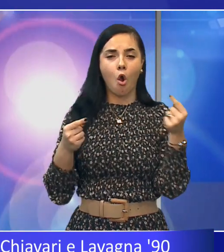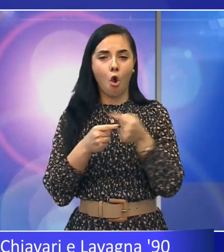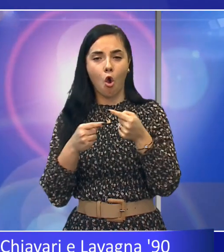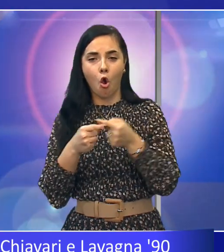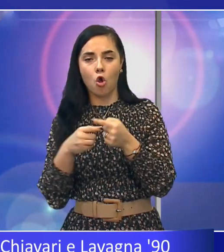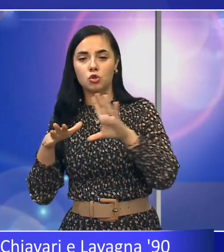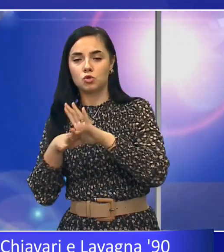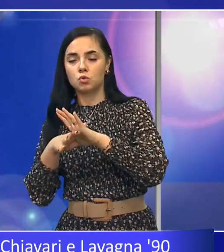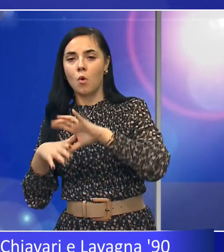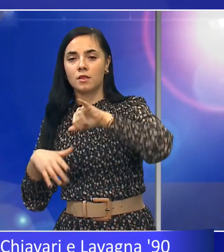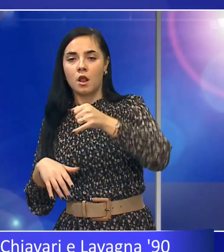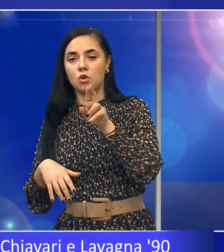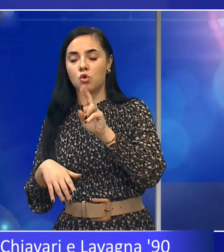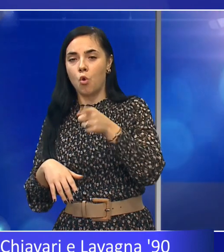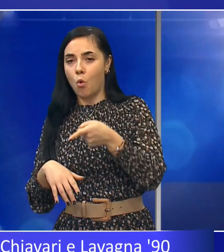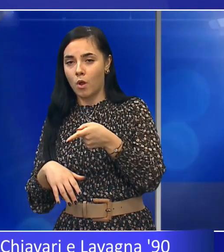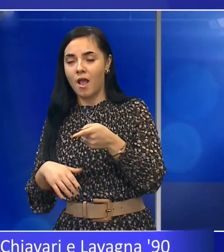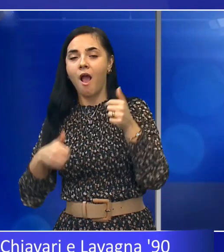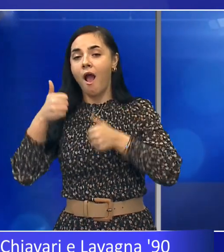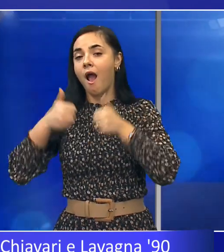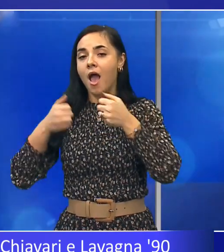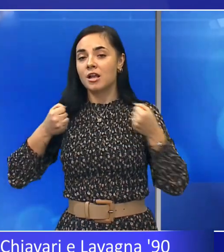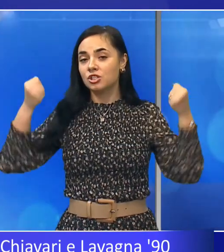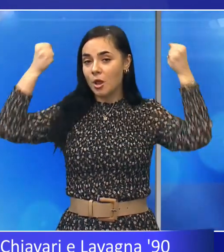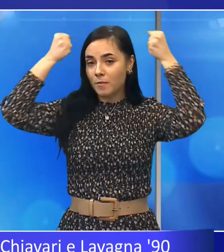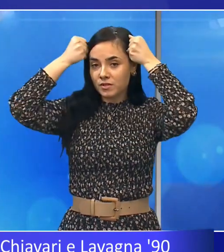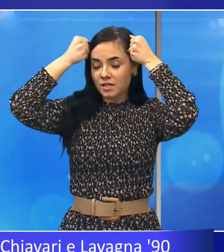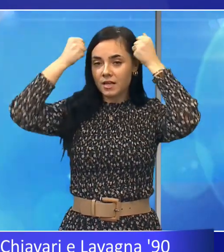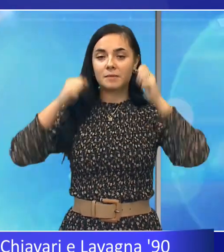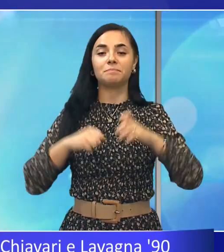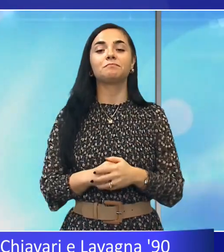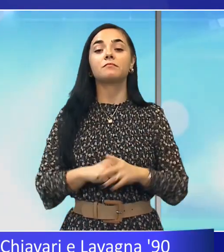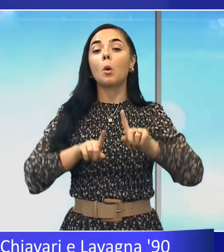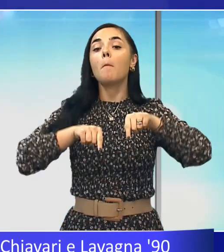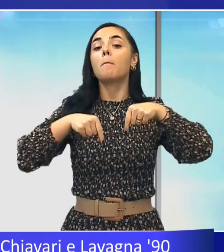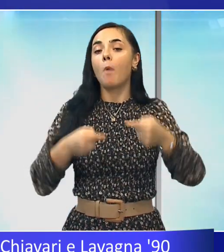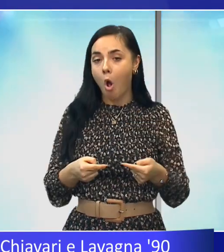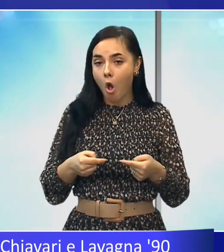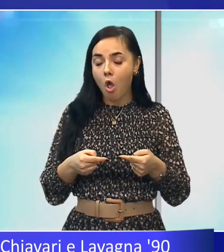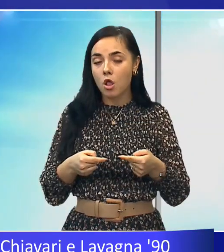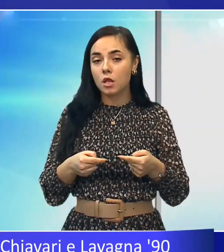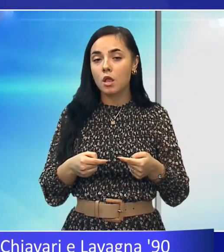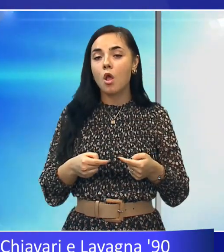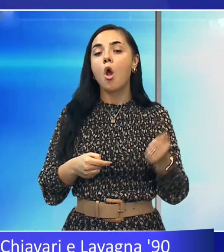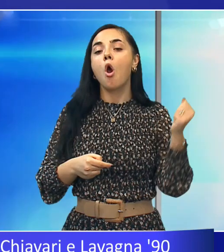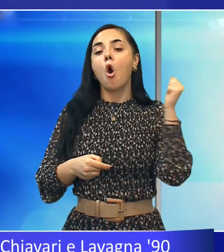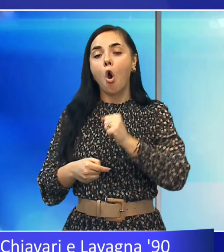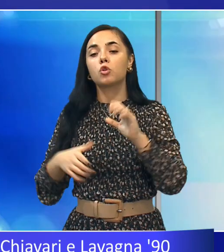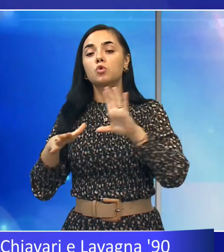Chiavari nella gara di Champions League e poi ospiterà il Brescia